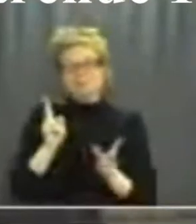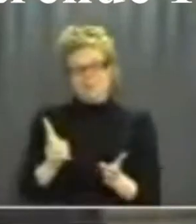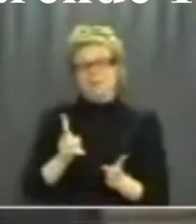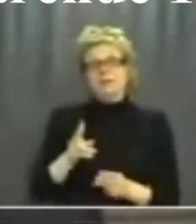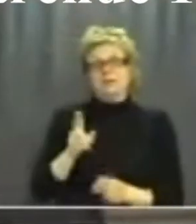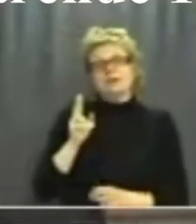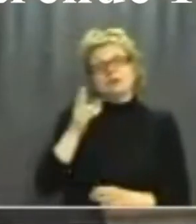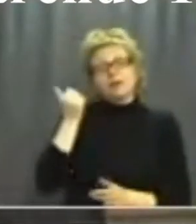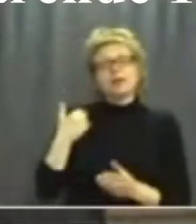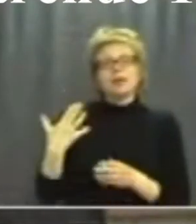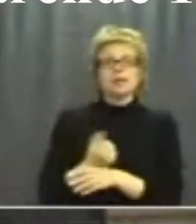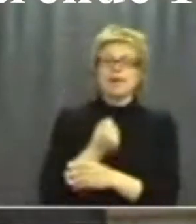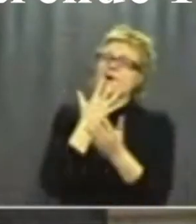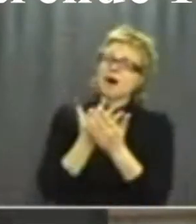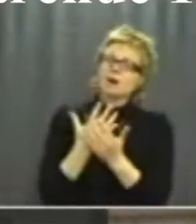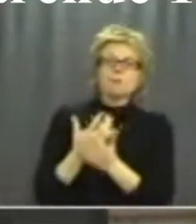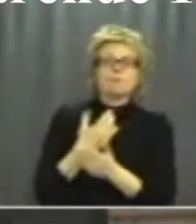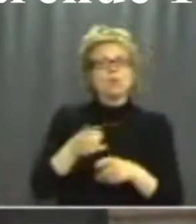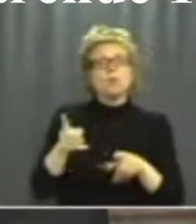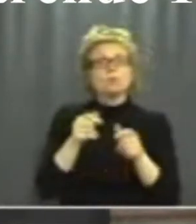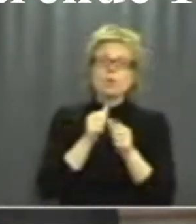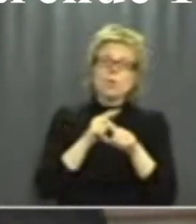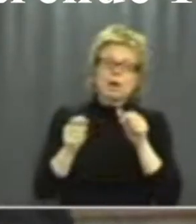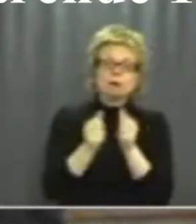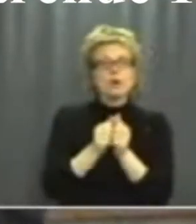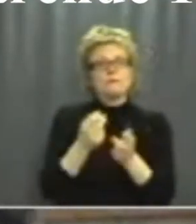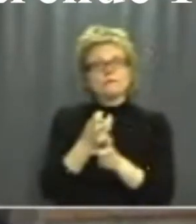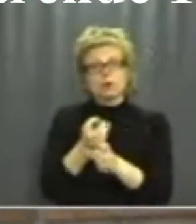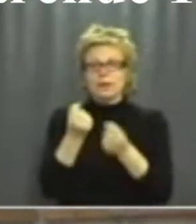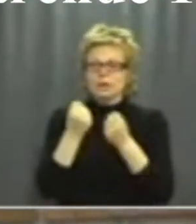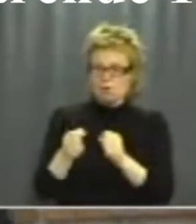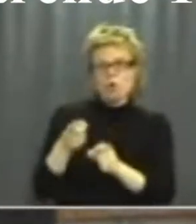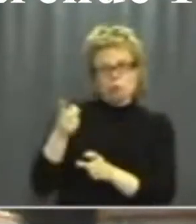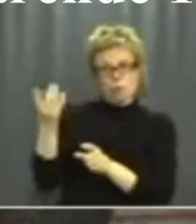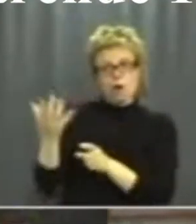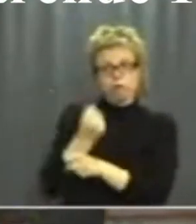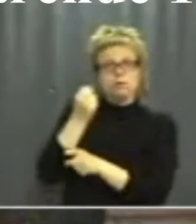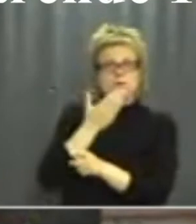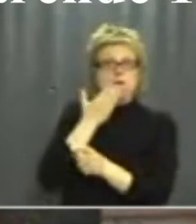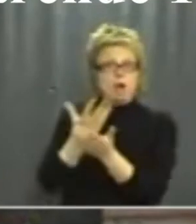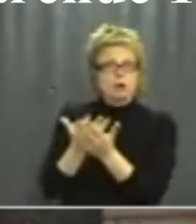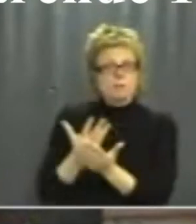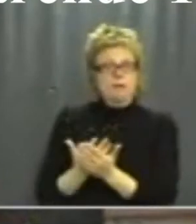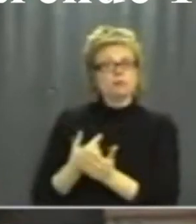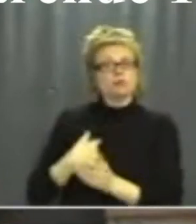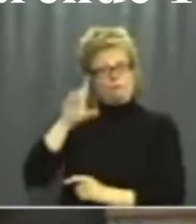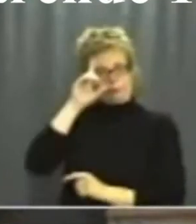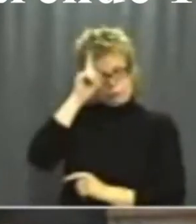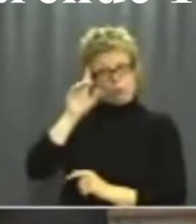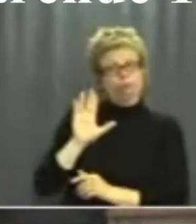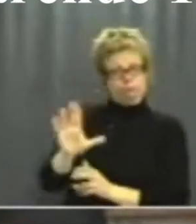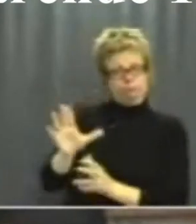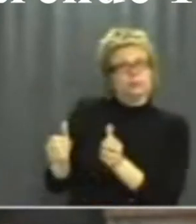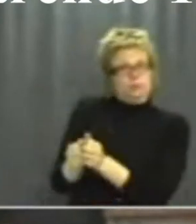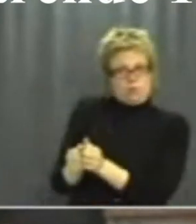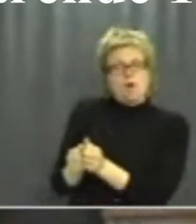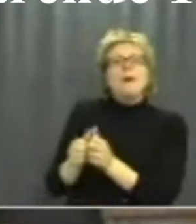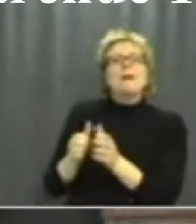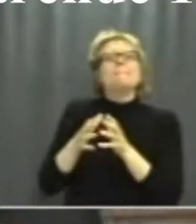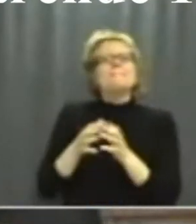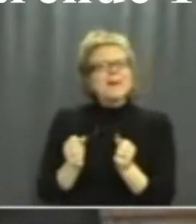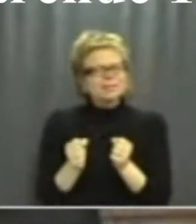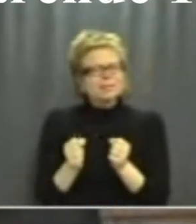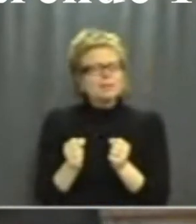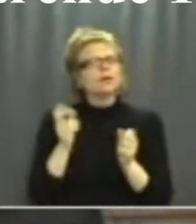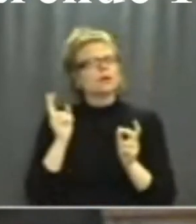...för de saker man försöker driva och det tycker jag du har gjort här som man kan då ha en viss förståelse för. Men man kan också tänka så här,